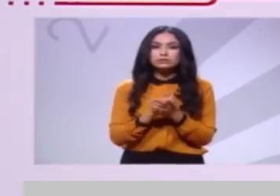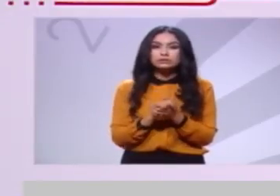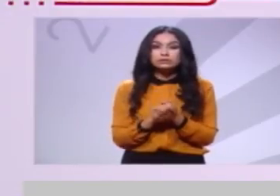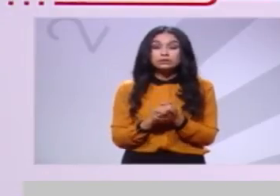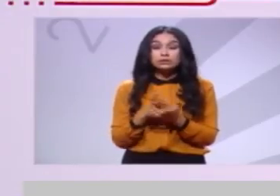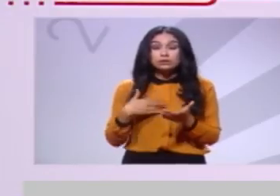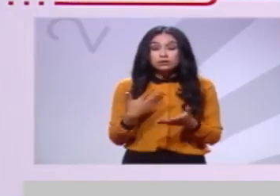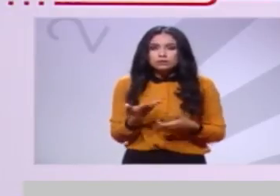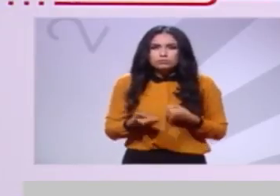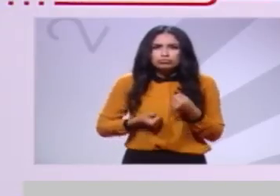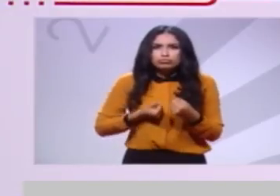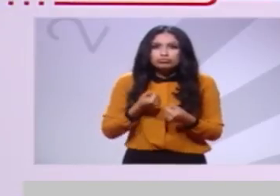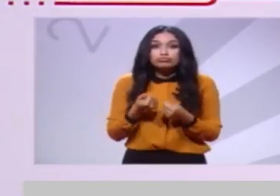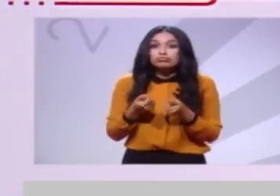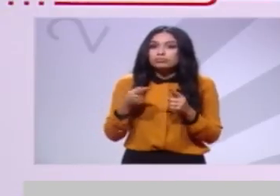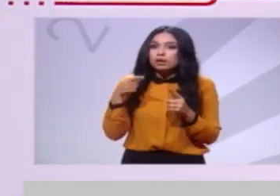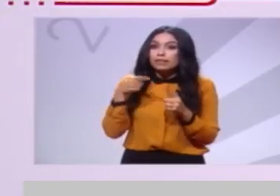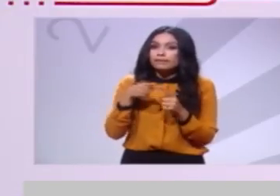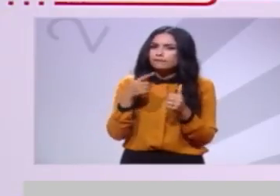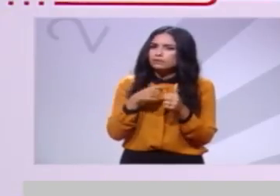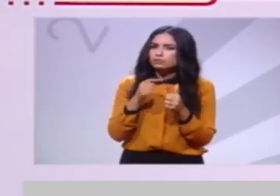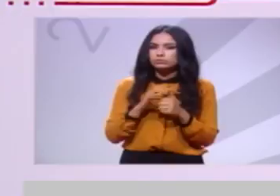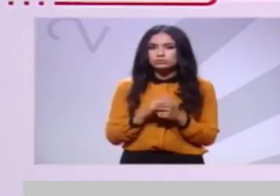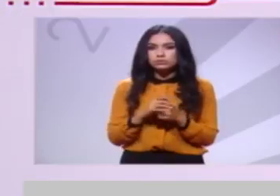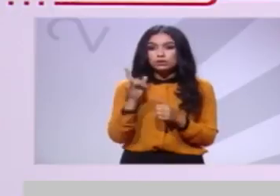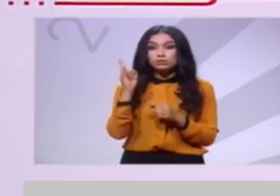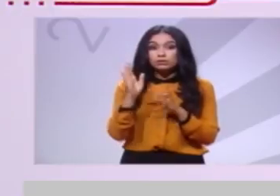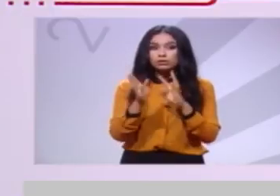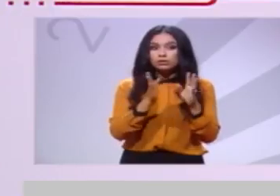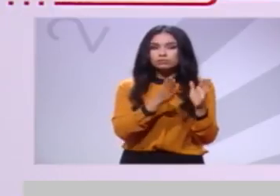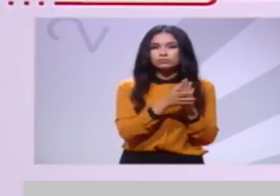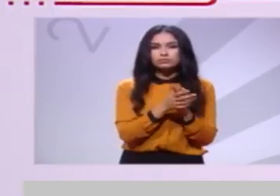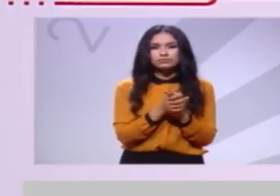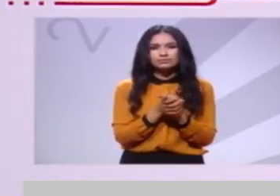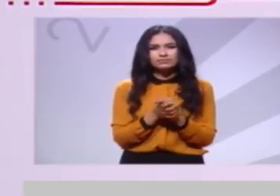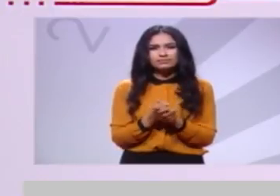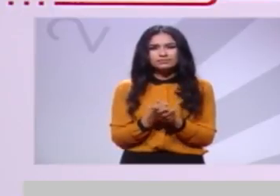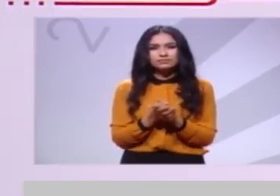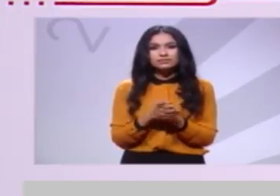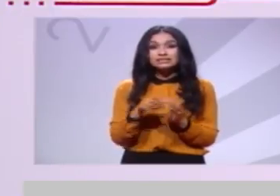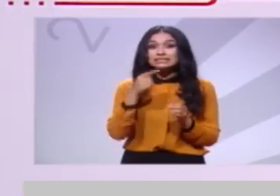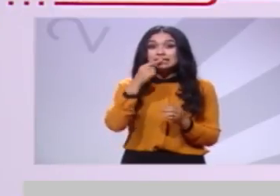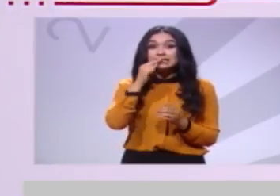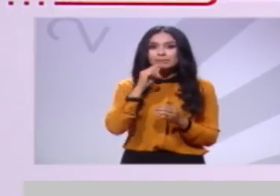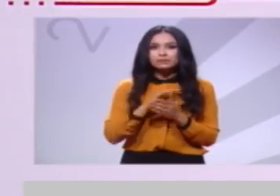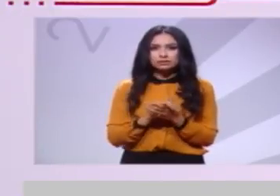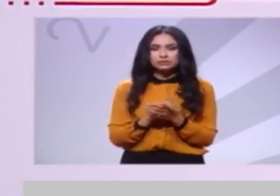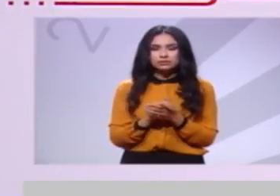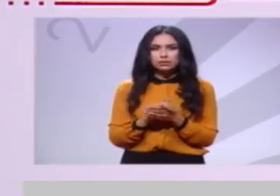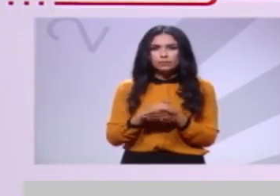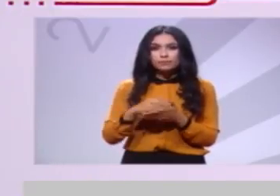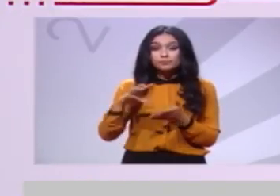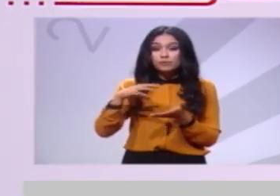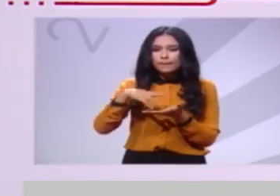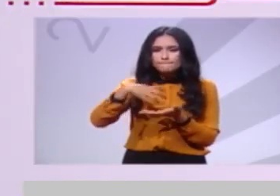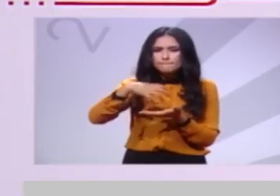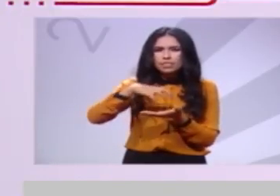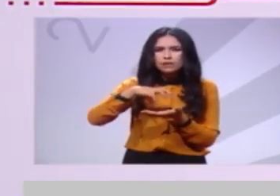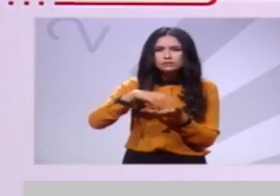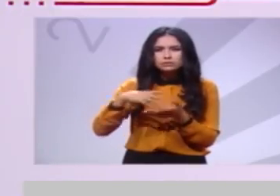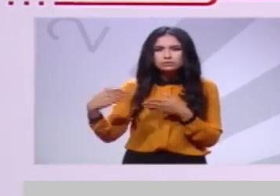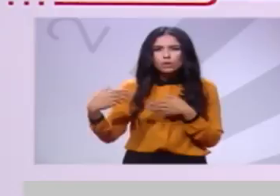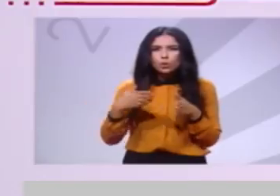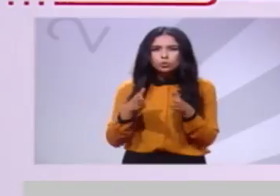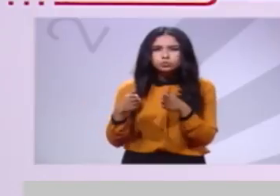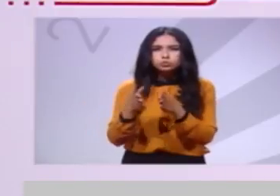بجابس جابس منطقة عبور فمن غير معقول عدم وجود محاطة النقل بري مستقلة بذاتها وسط